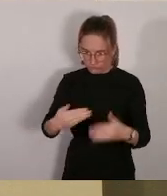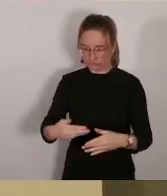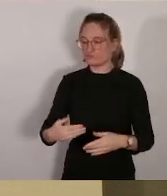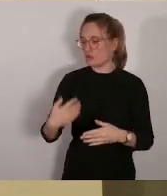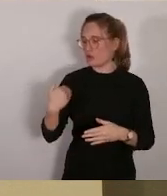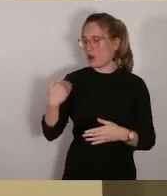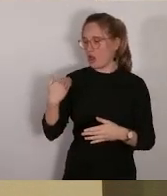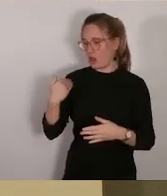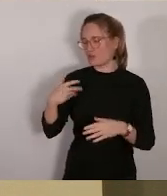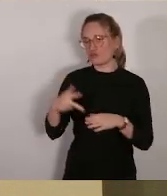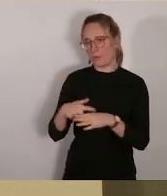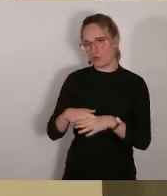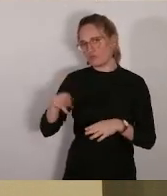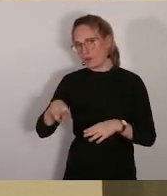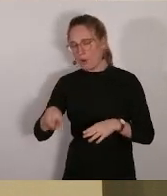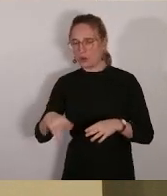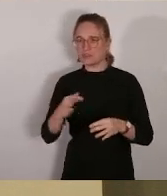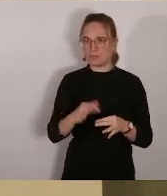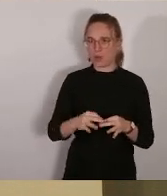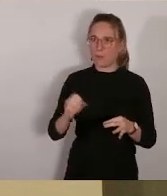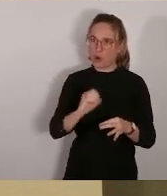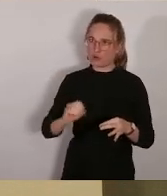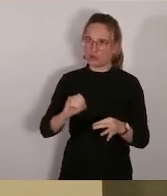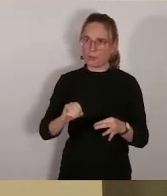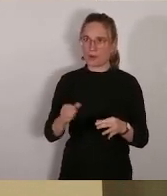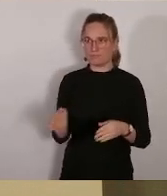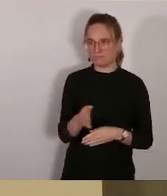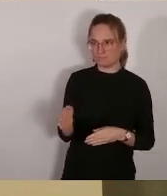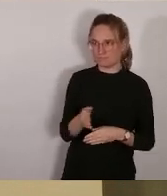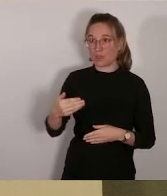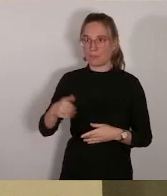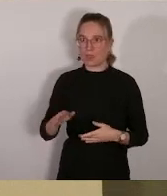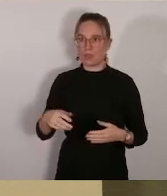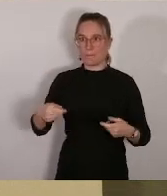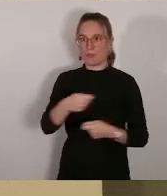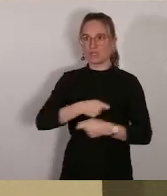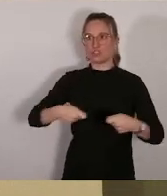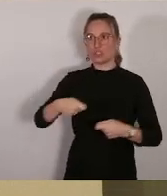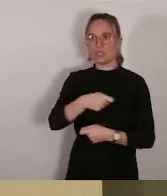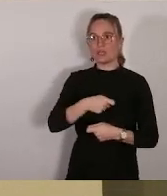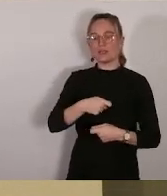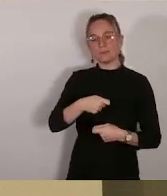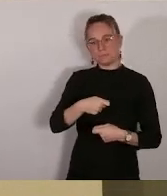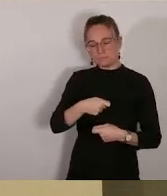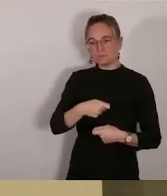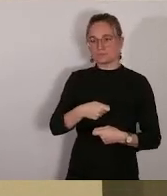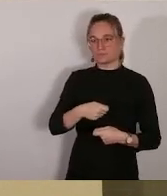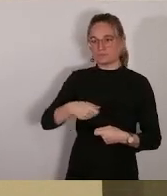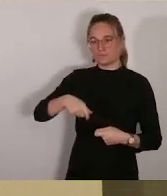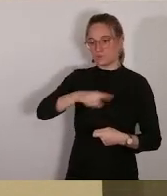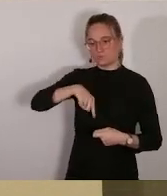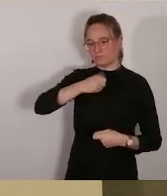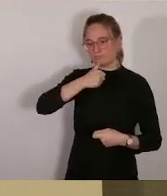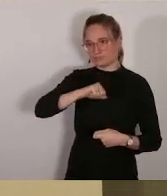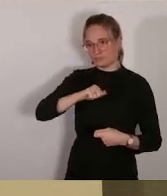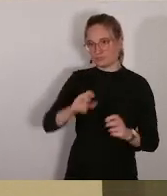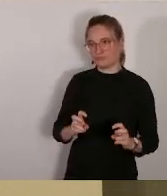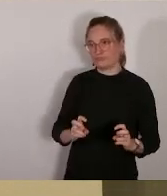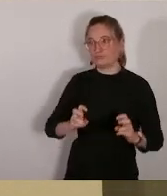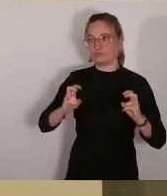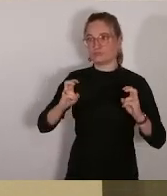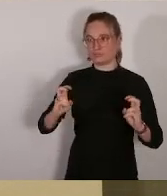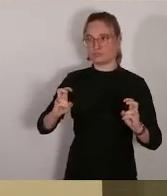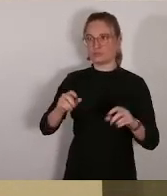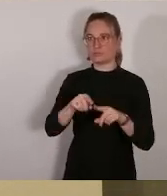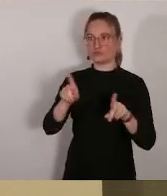marché à bon de commande donc on sera en obligation d'augmenter légèrement le budget de 500 000 euros désolé pour la voix